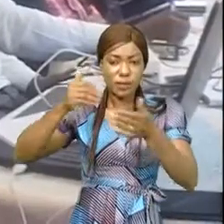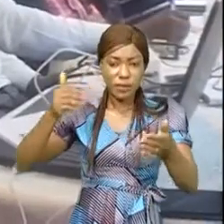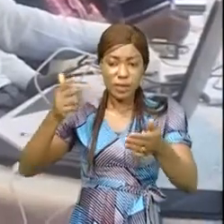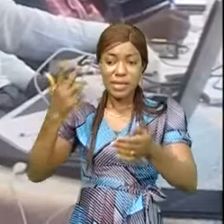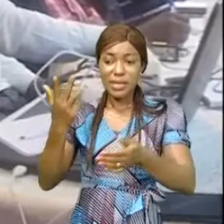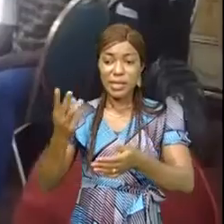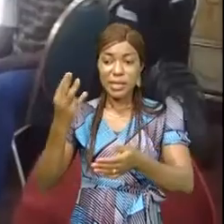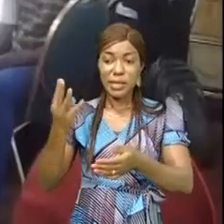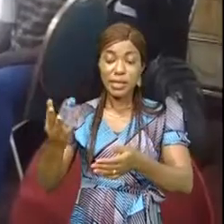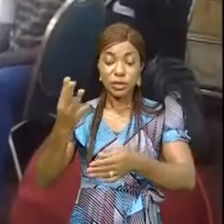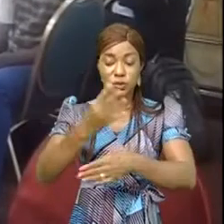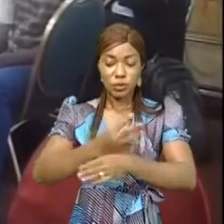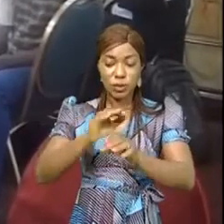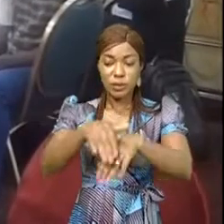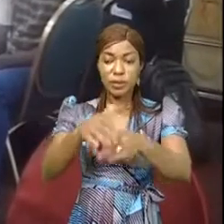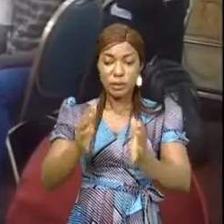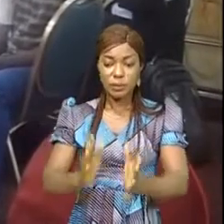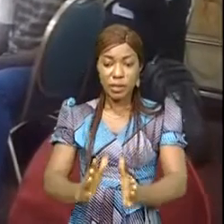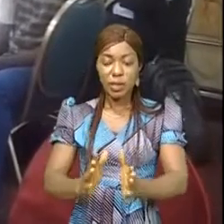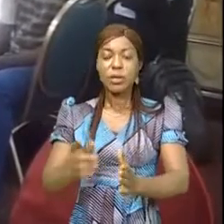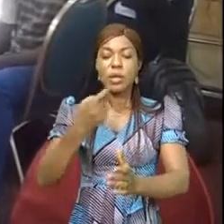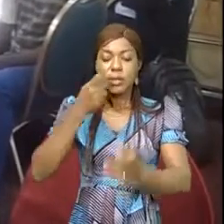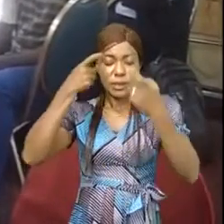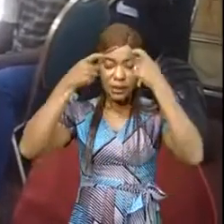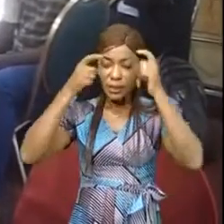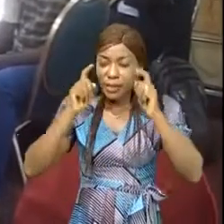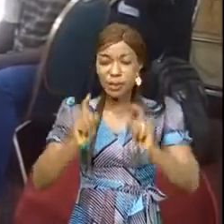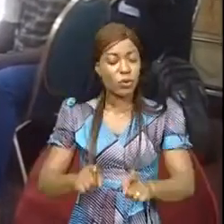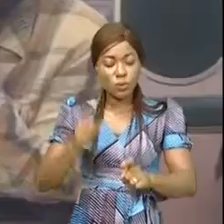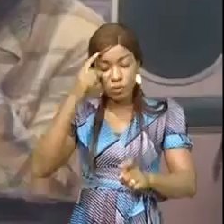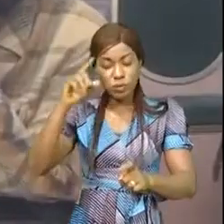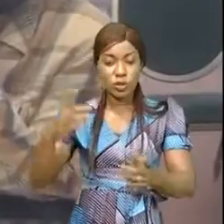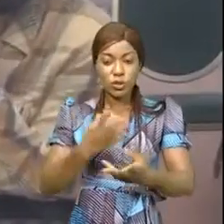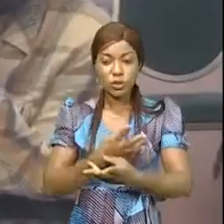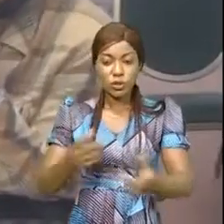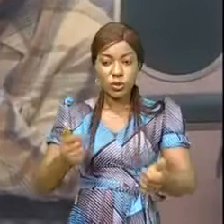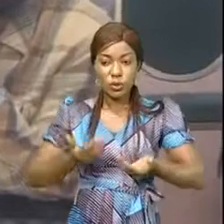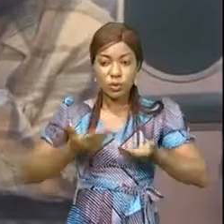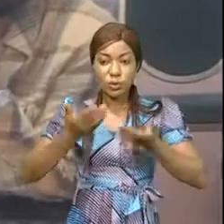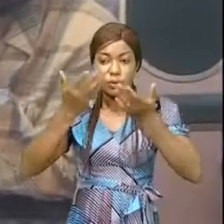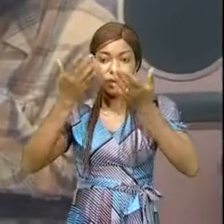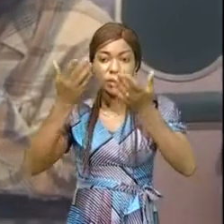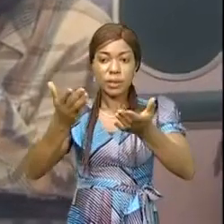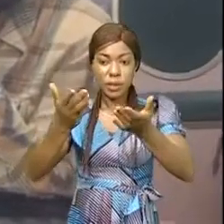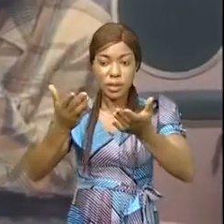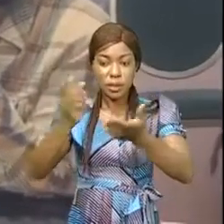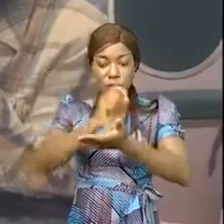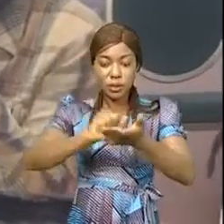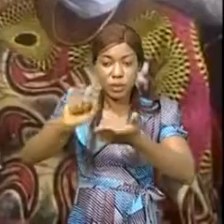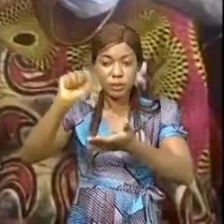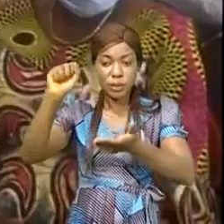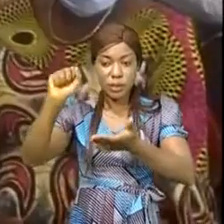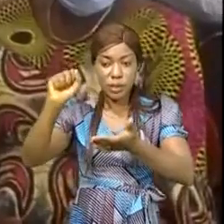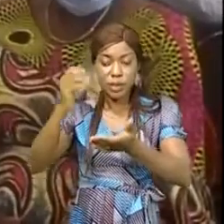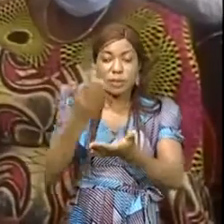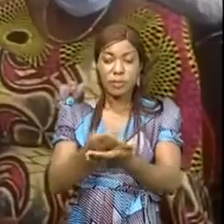jours, les participants se sont mis d'accord sur les solutions à proposer au séminaire d'orientation budgétaire.